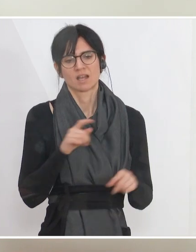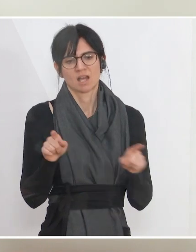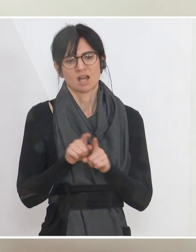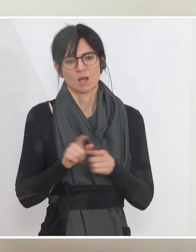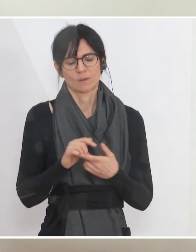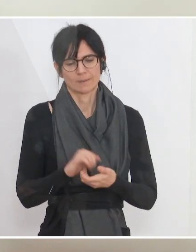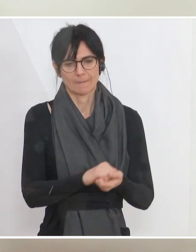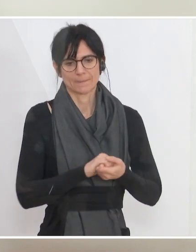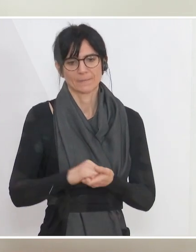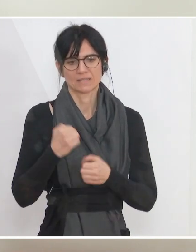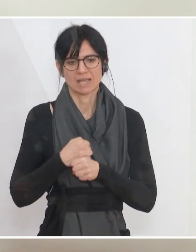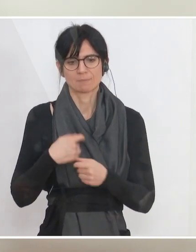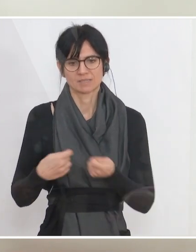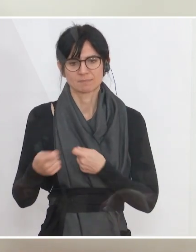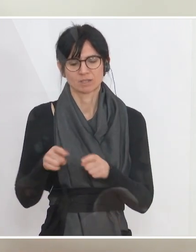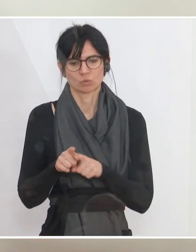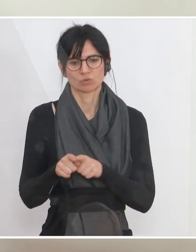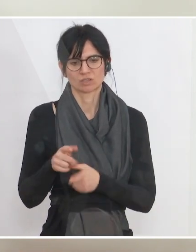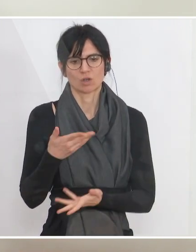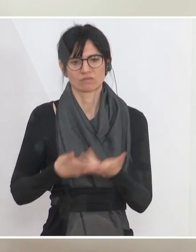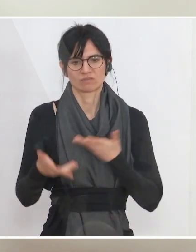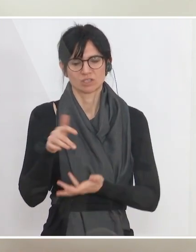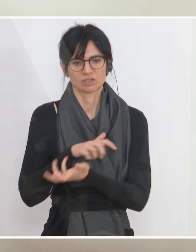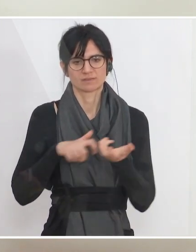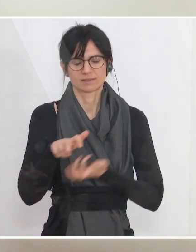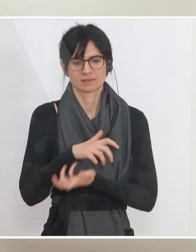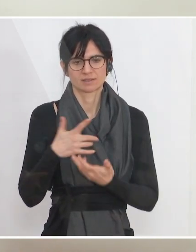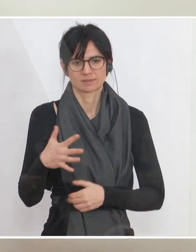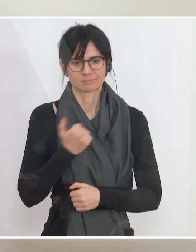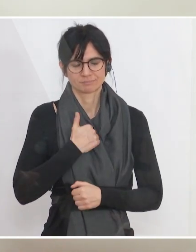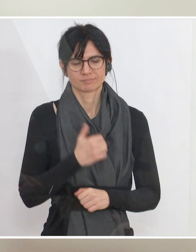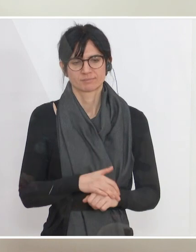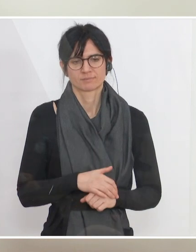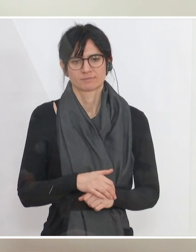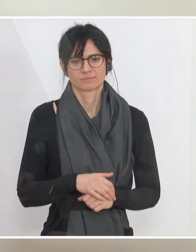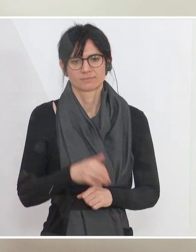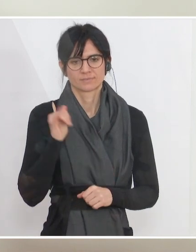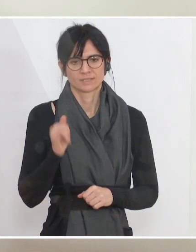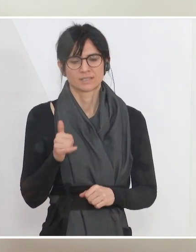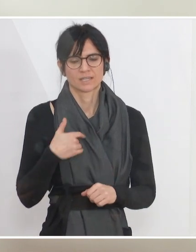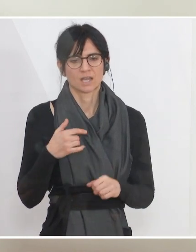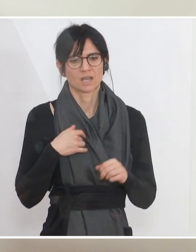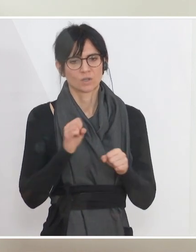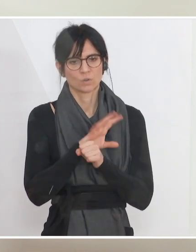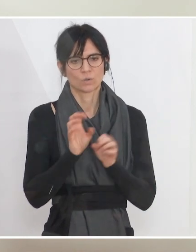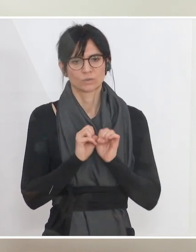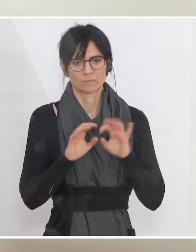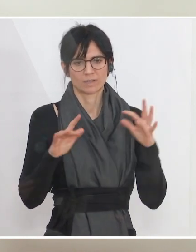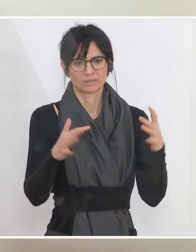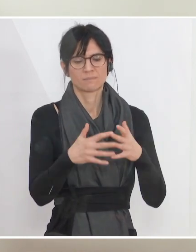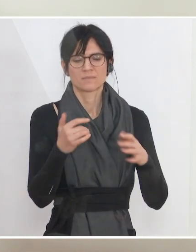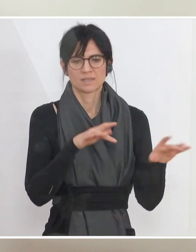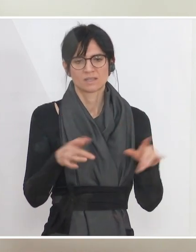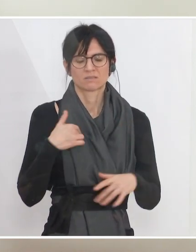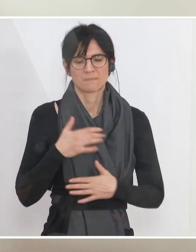gemeinsam der Arbeitsmarkt- und der Wirtschaftskrise entgegenstellen. Denn ja, die Corona-Pandemie sorgt für Einschränkungen in